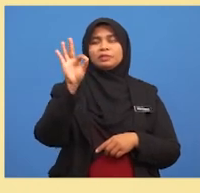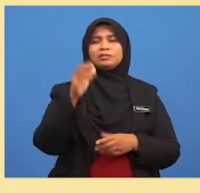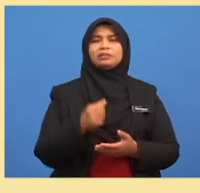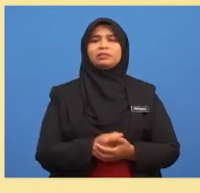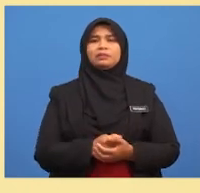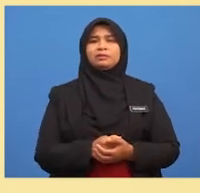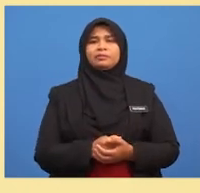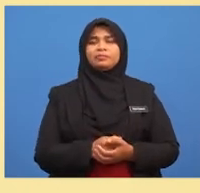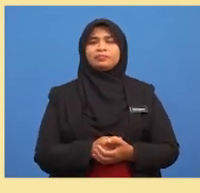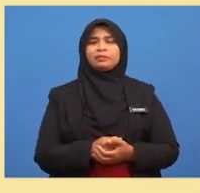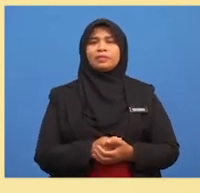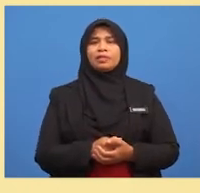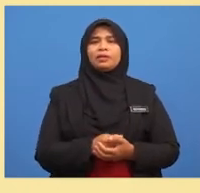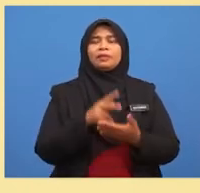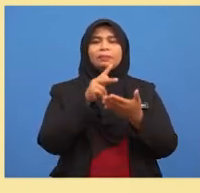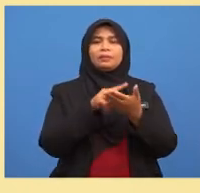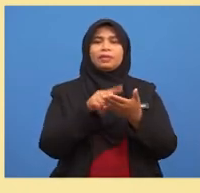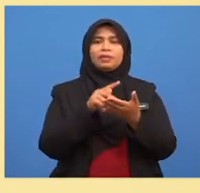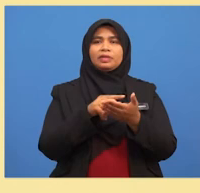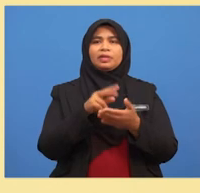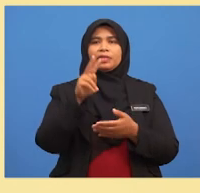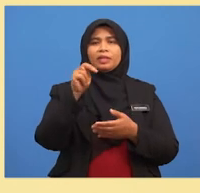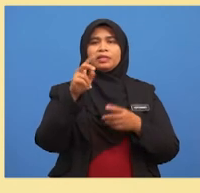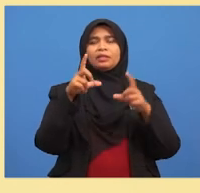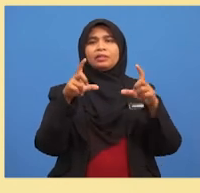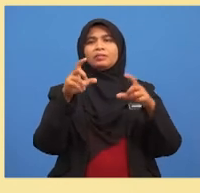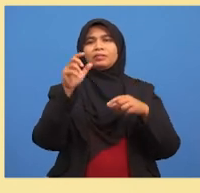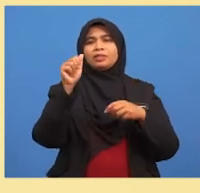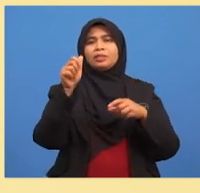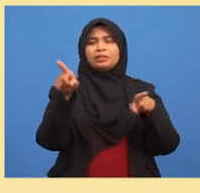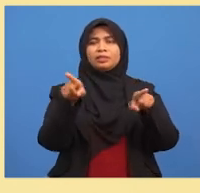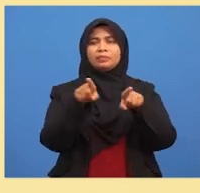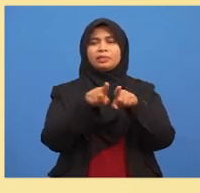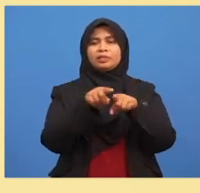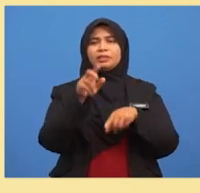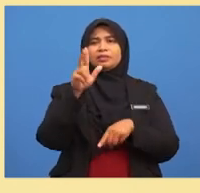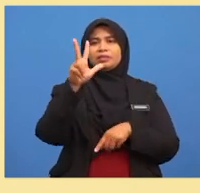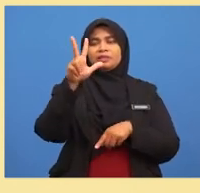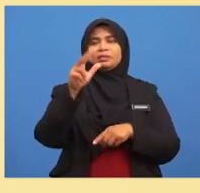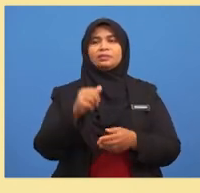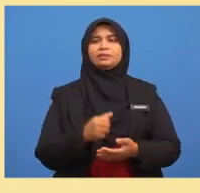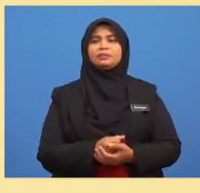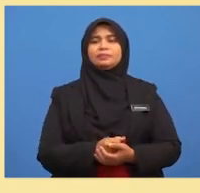Bilangannya, n dalam kurungan A sama dengan 3